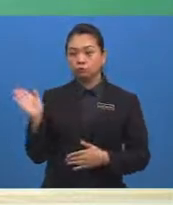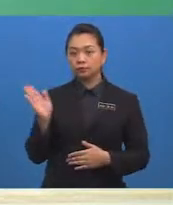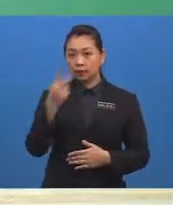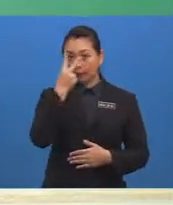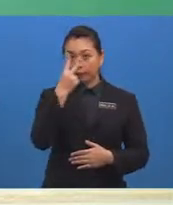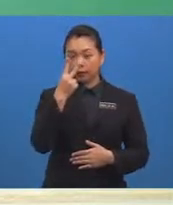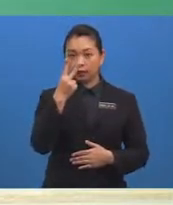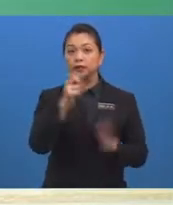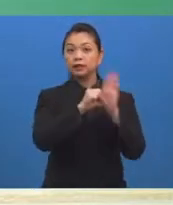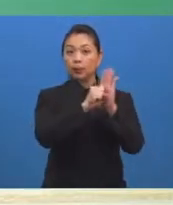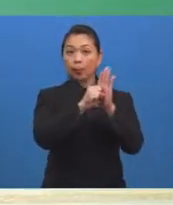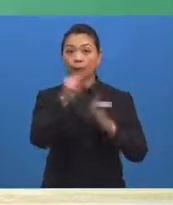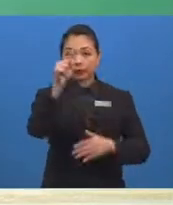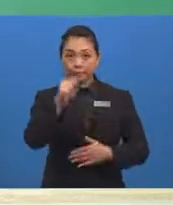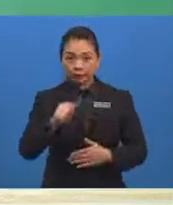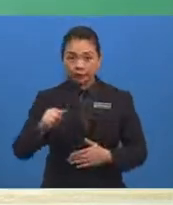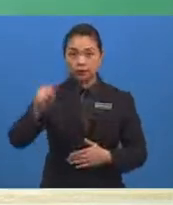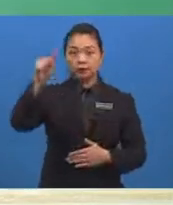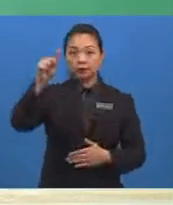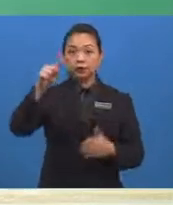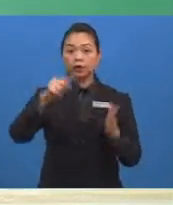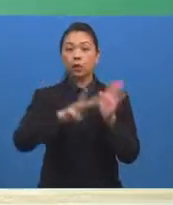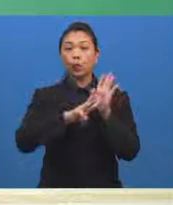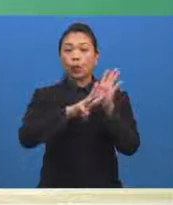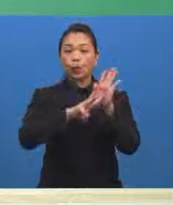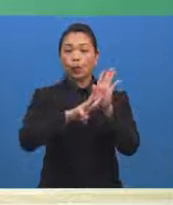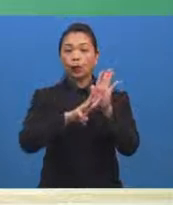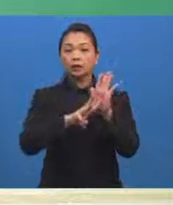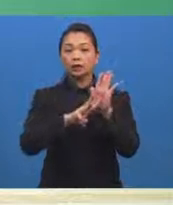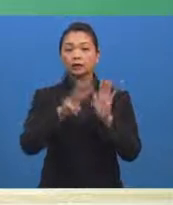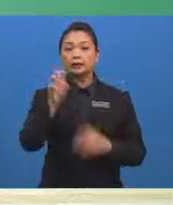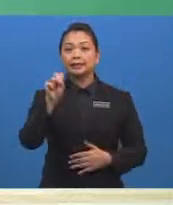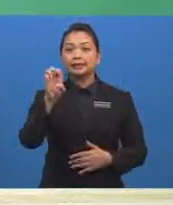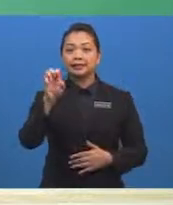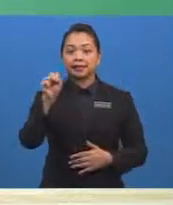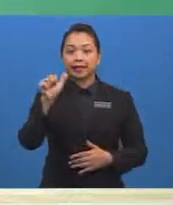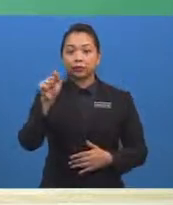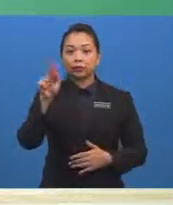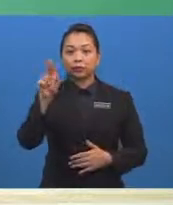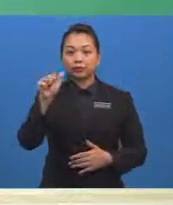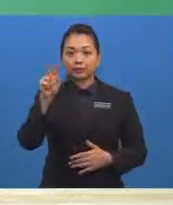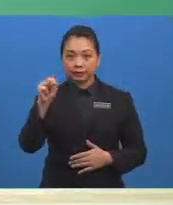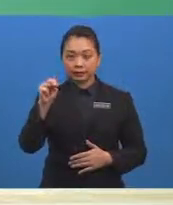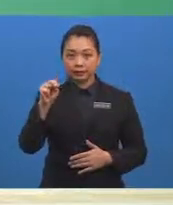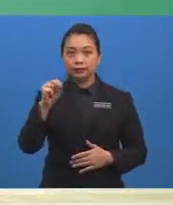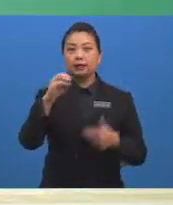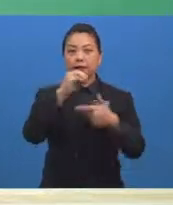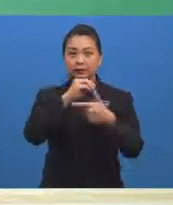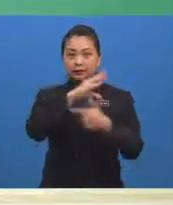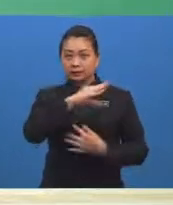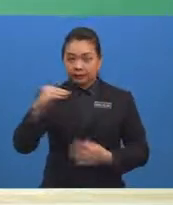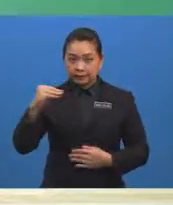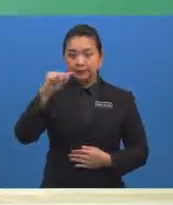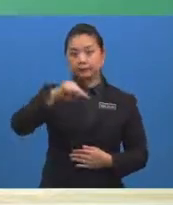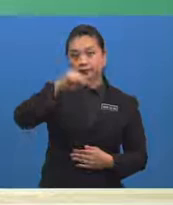mewakili kesatuan peristiwa yang bermaksud atau manakala persilangan peristiwa